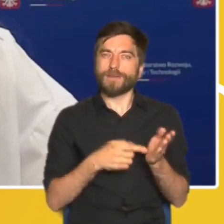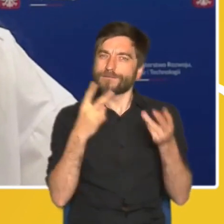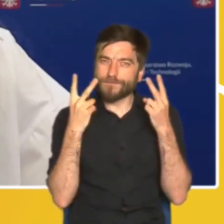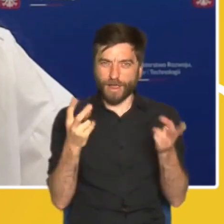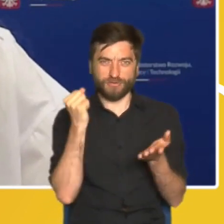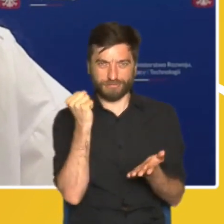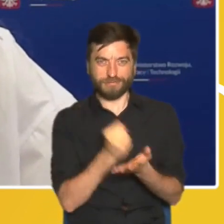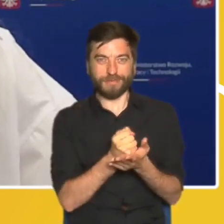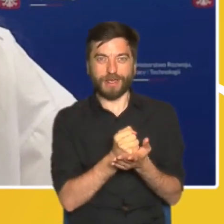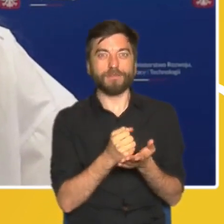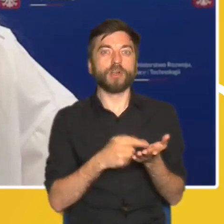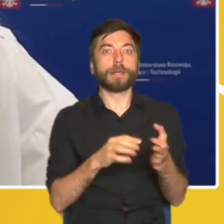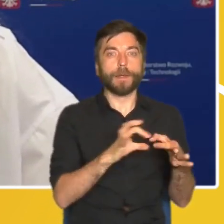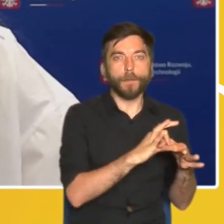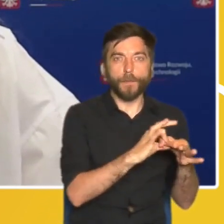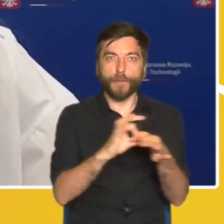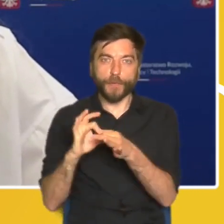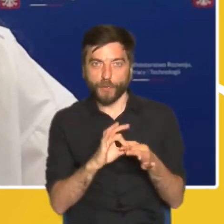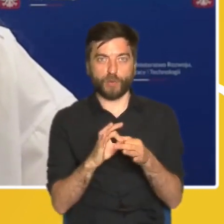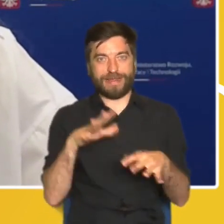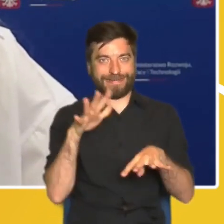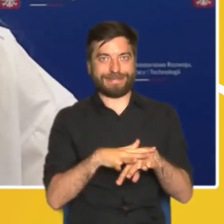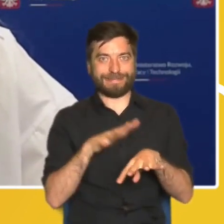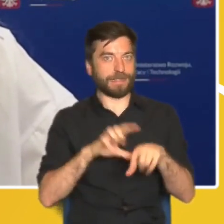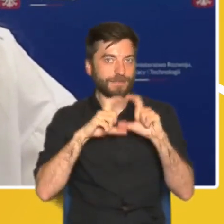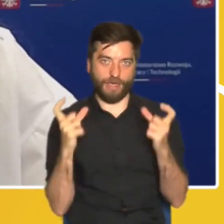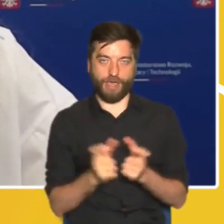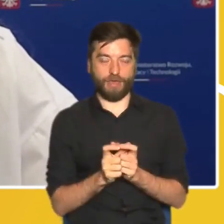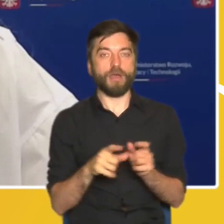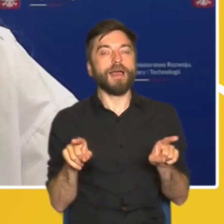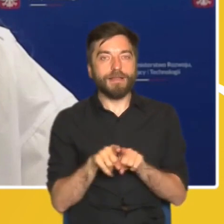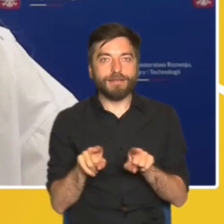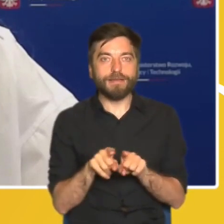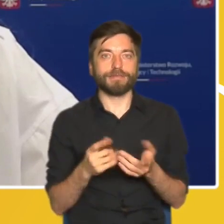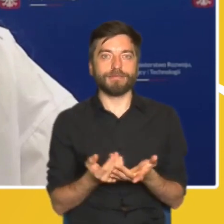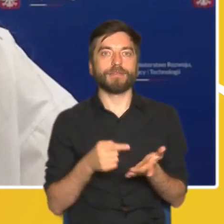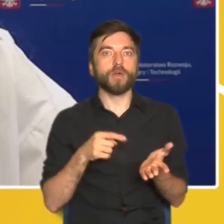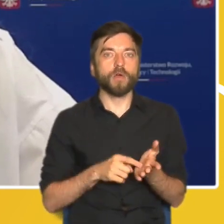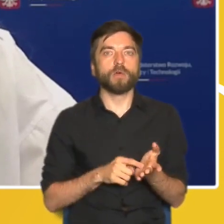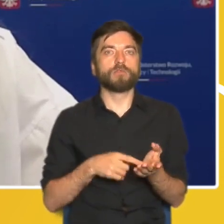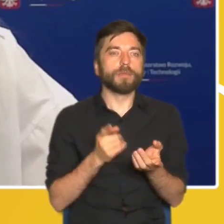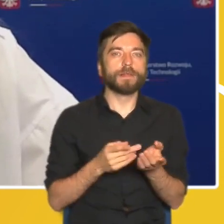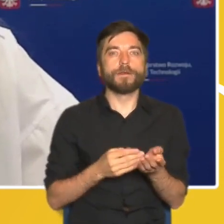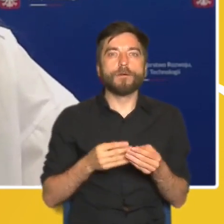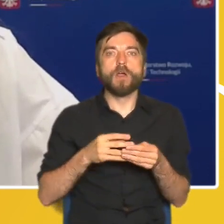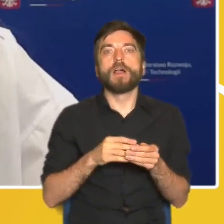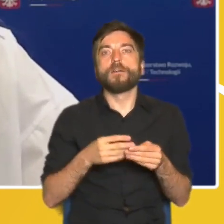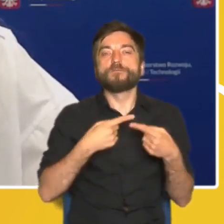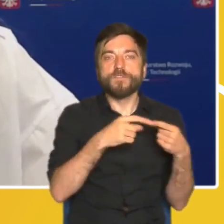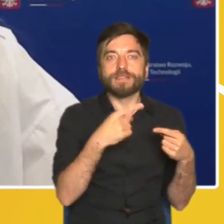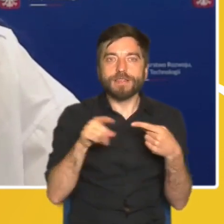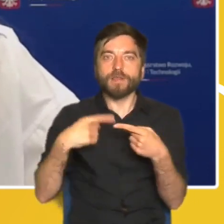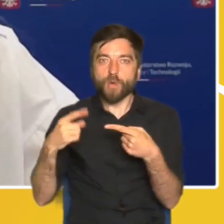i zapewniającymi spójność systemu, ale także muszą być w sposób odpowiedzialny implementowane przez organy